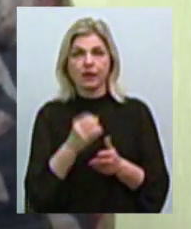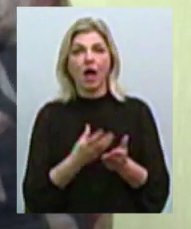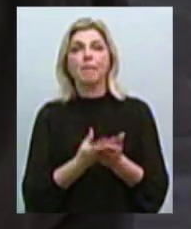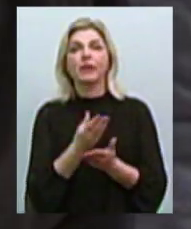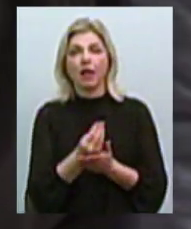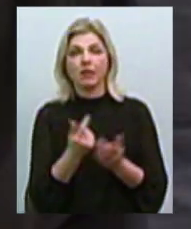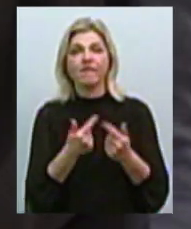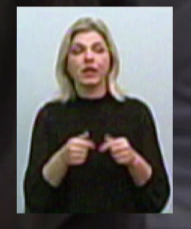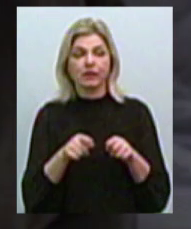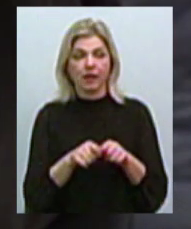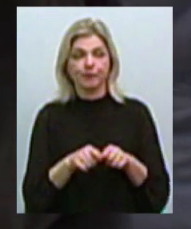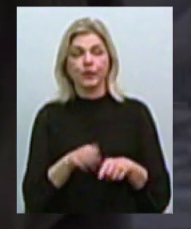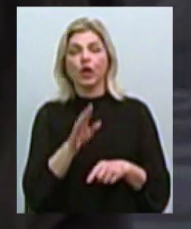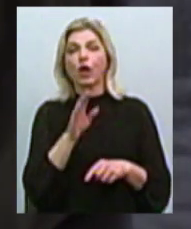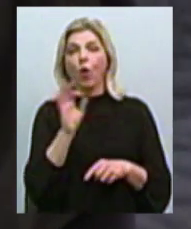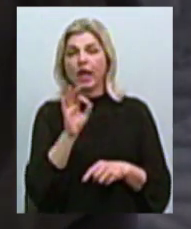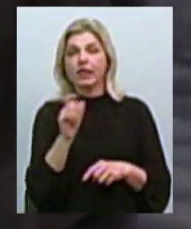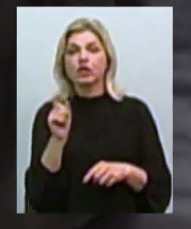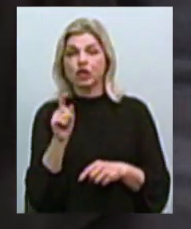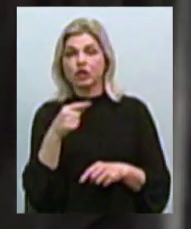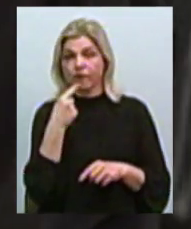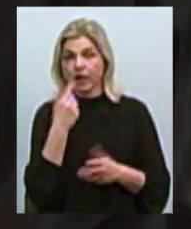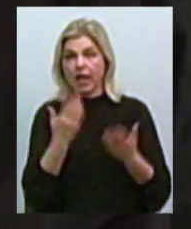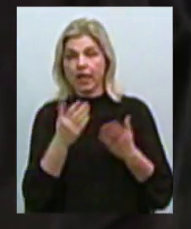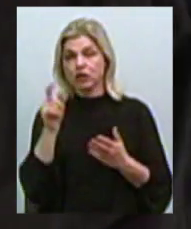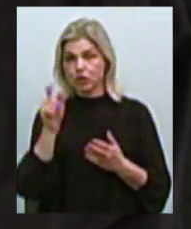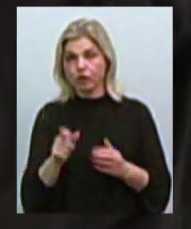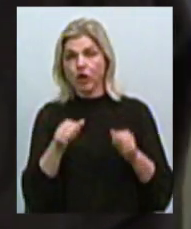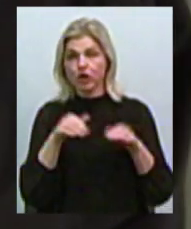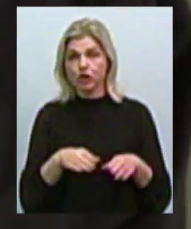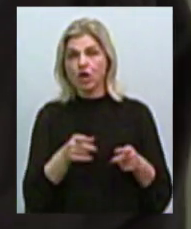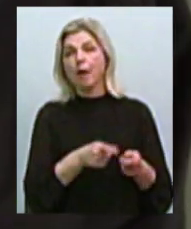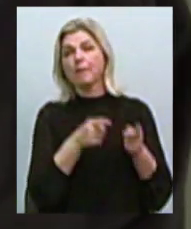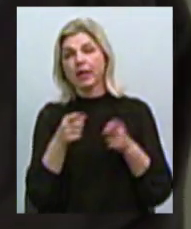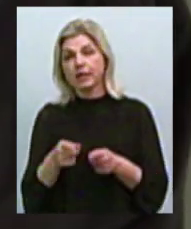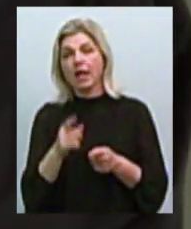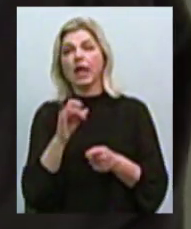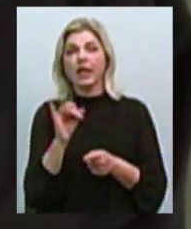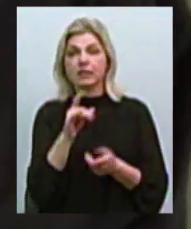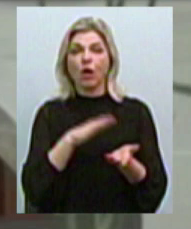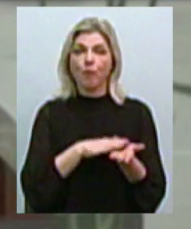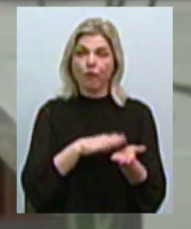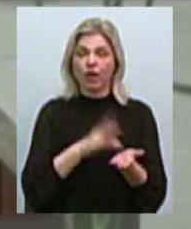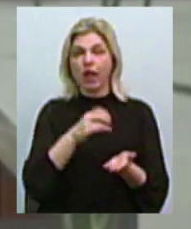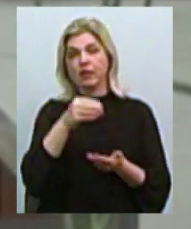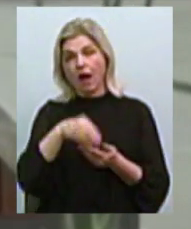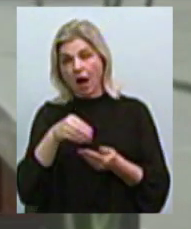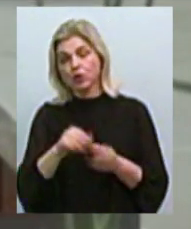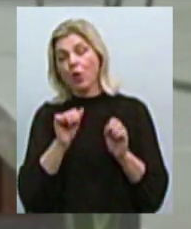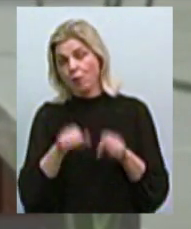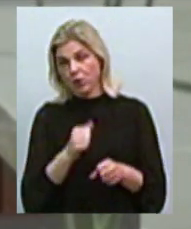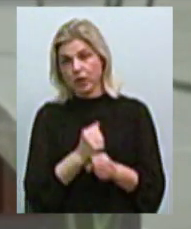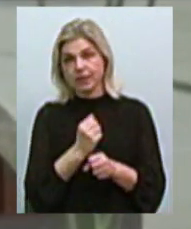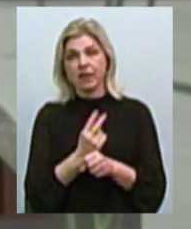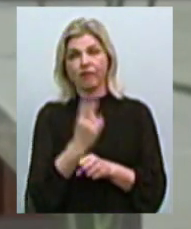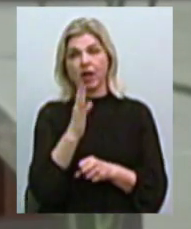відділення. Олена Зінченко додає, якщо пільговик вирішить перейти з однієї форми виплати на іншу, він може зробити це двічі на рік. Перед